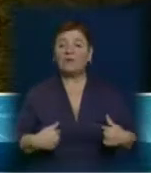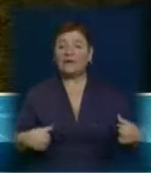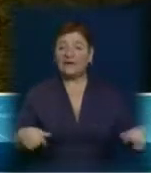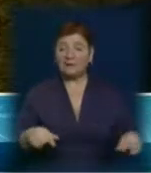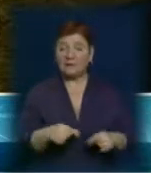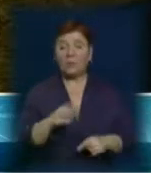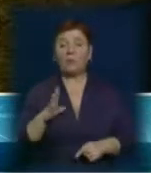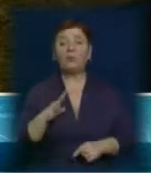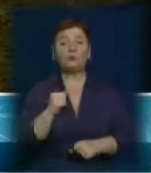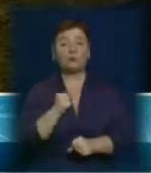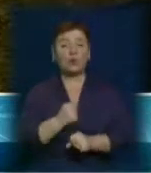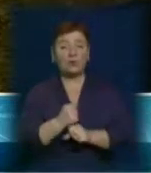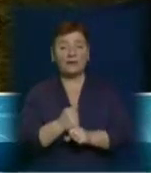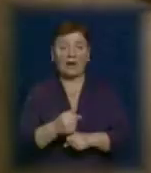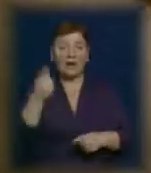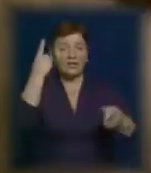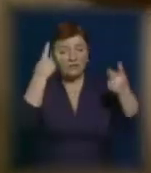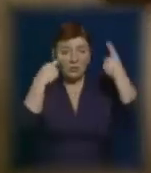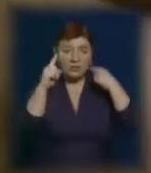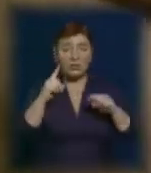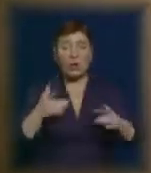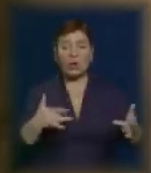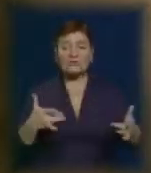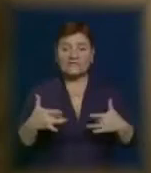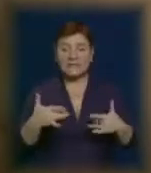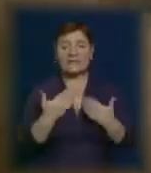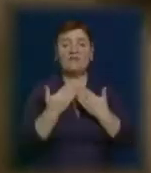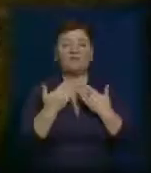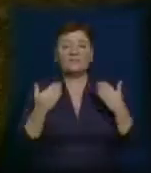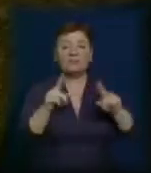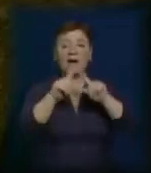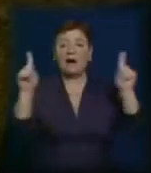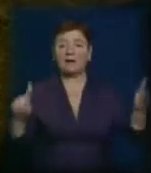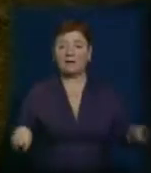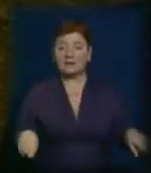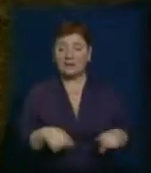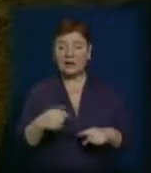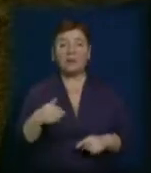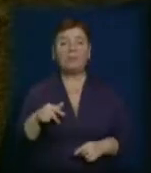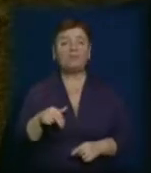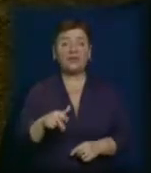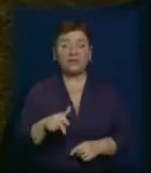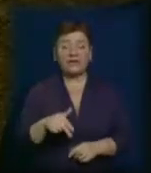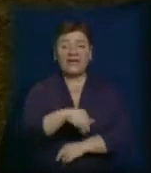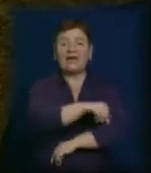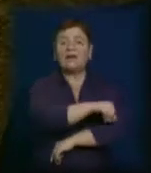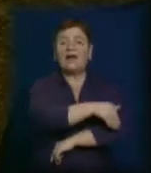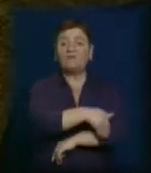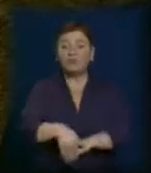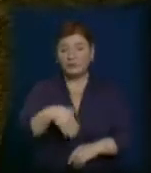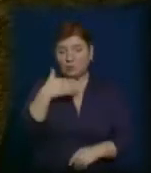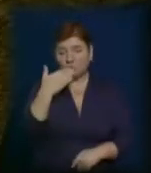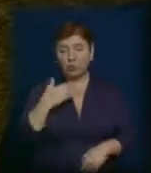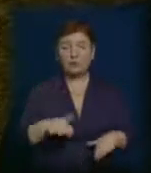зроблено ряд творчих концертів, виставка картин. Ми виходили на вулиці Ужгорода, Мукачева.